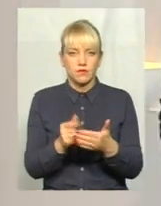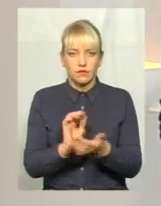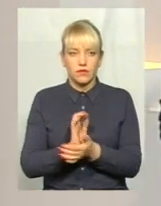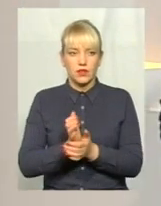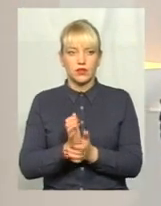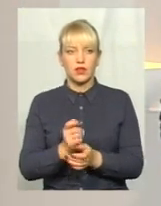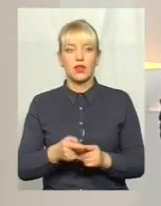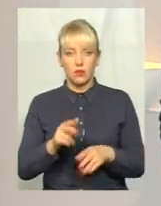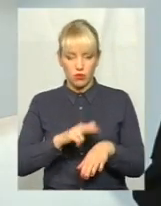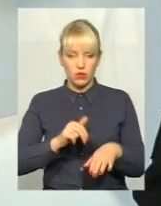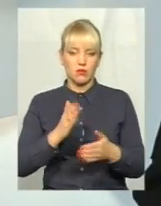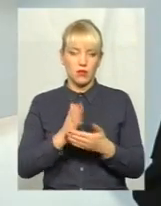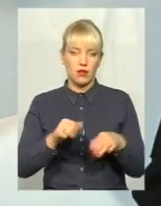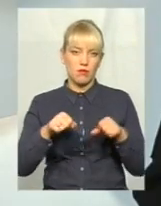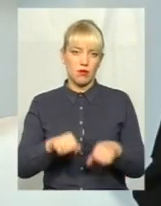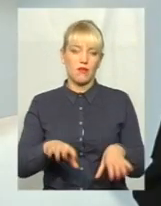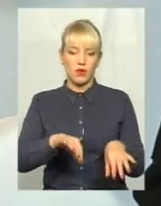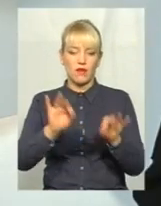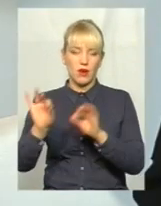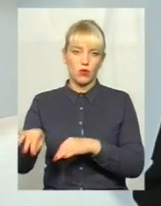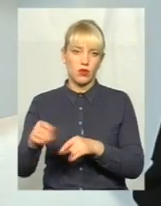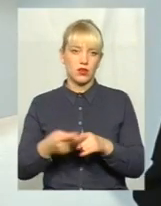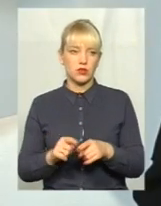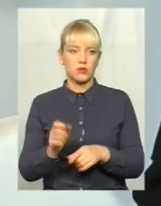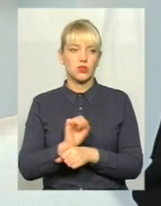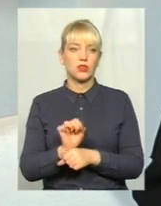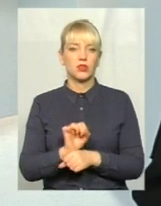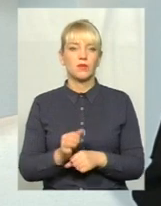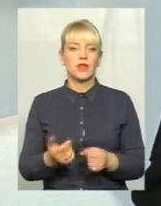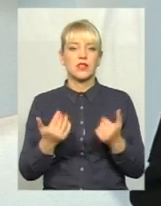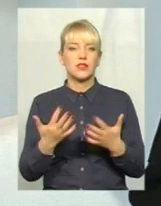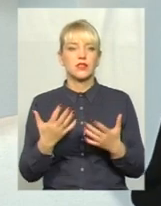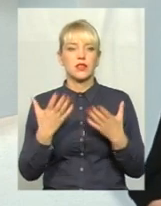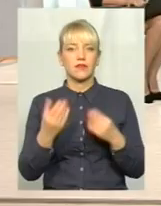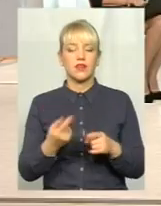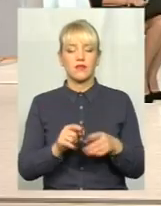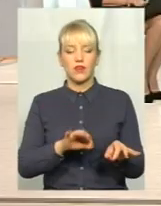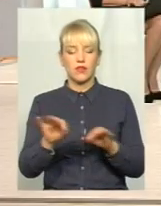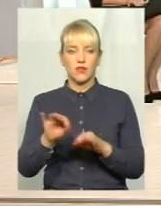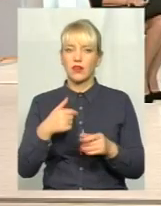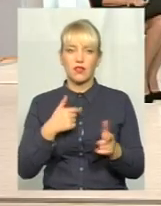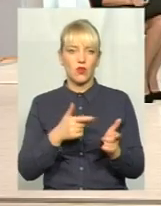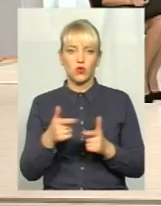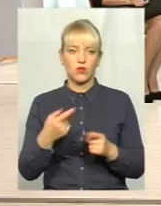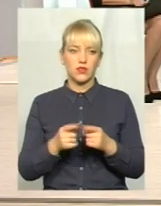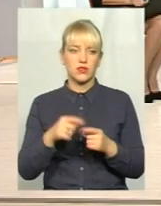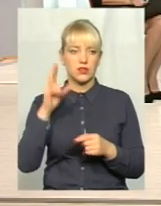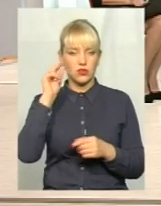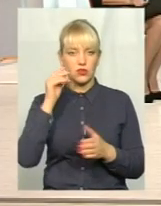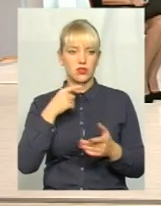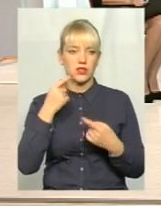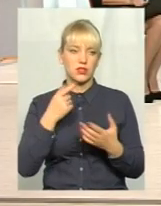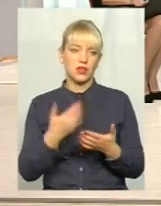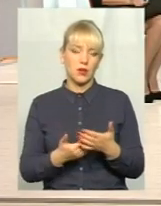евакуювати цей автомобіль. Так, звичайно. А скільки ви в день евакуюєте таких порушників? Я не готую вам цифру сказати. Ну, хоча просто